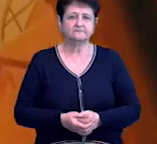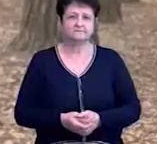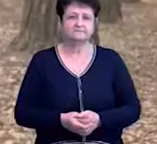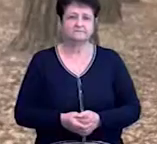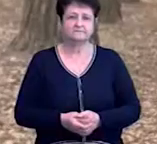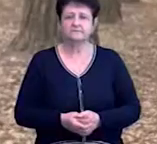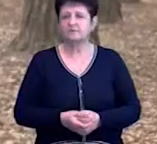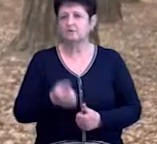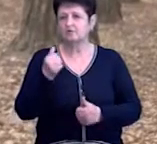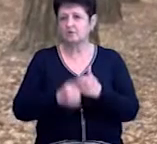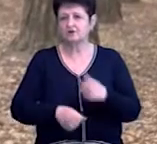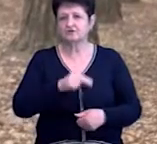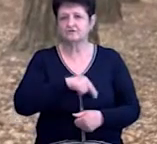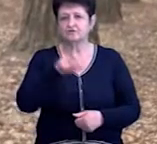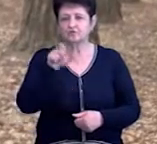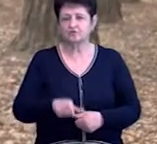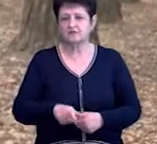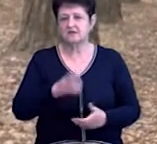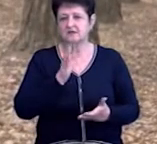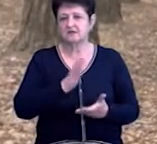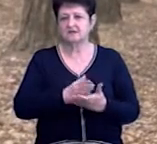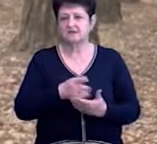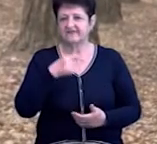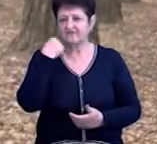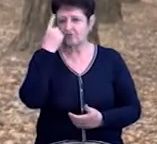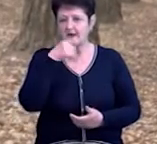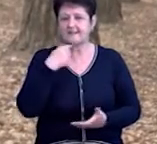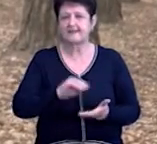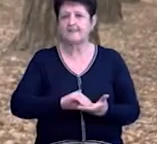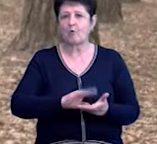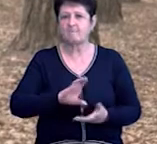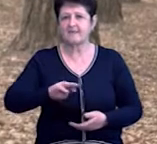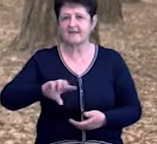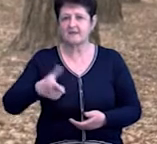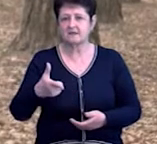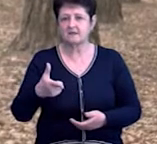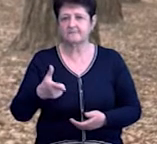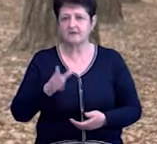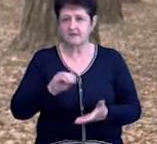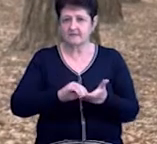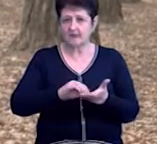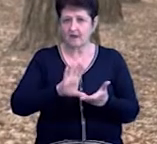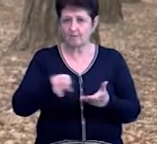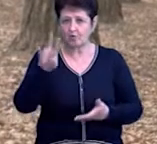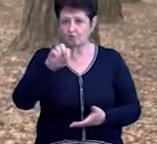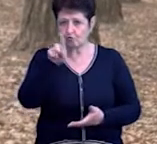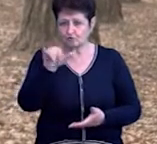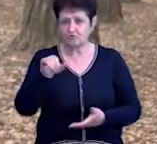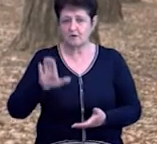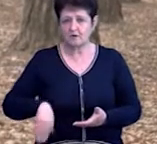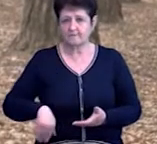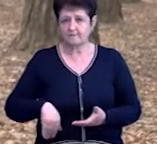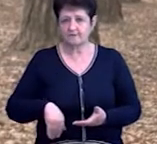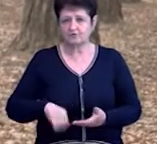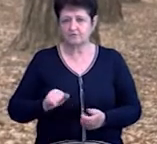У кожного підприємця станції є індивідуальні накопити. Вони накаплюють дозу, потім в центр